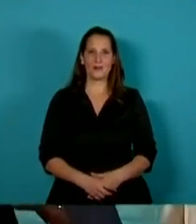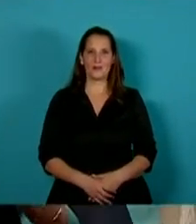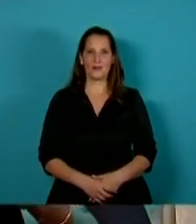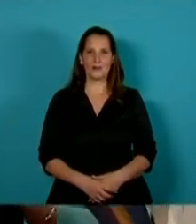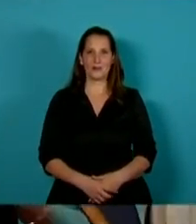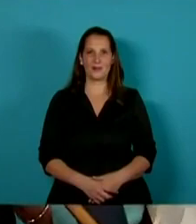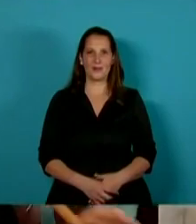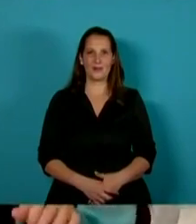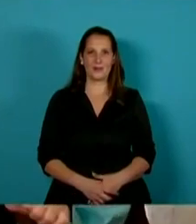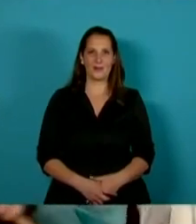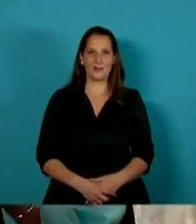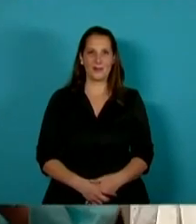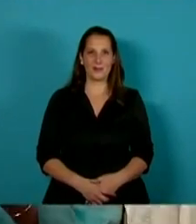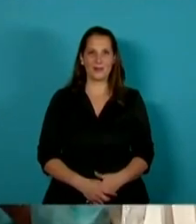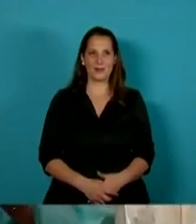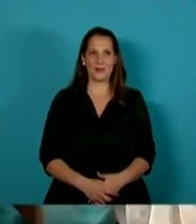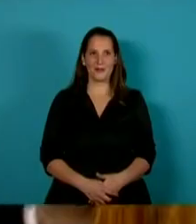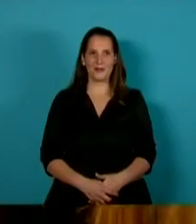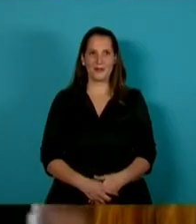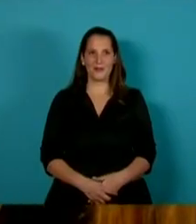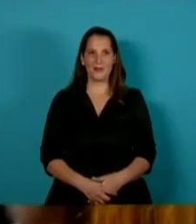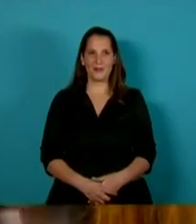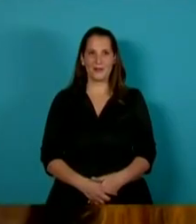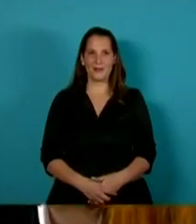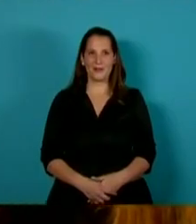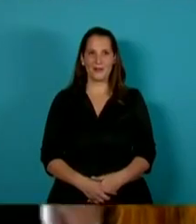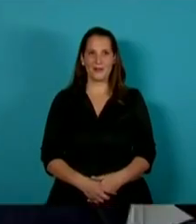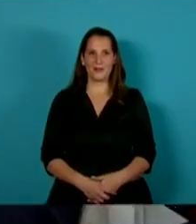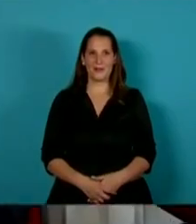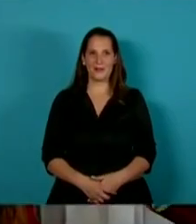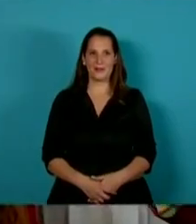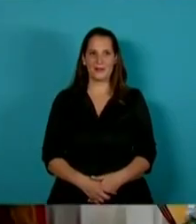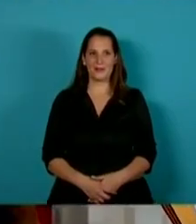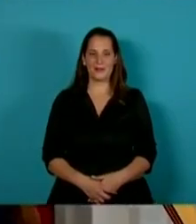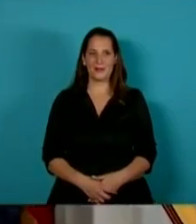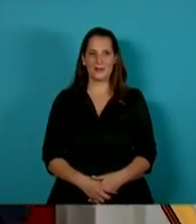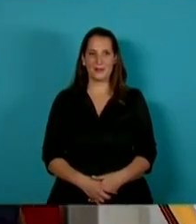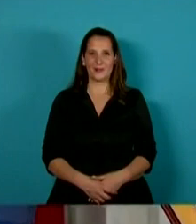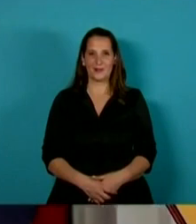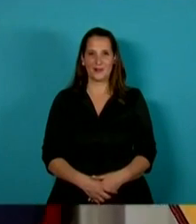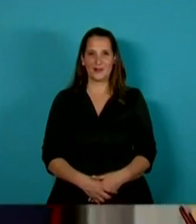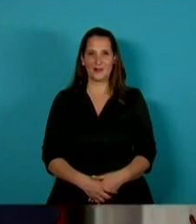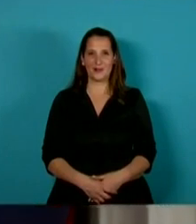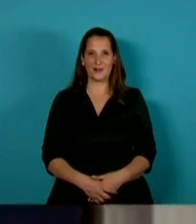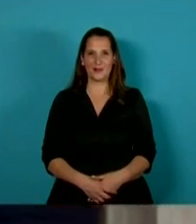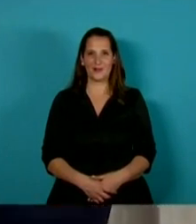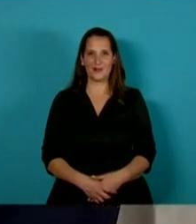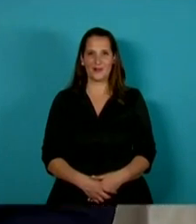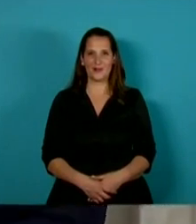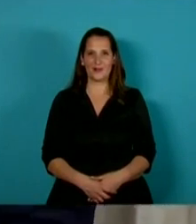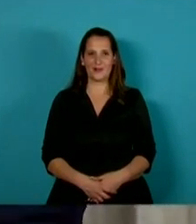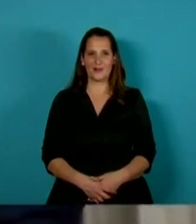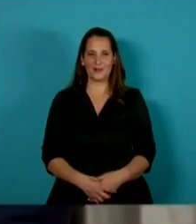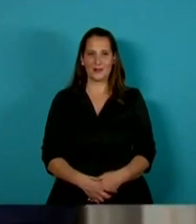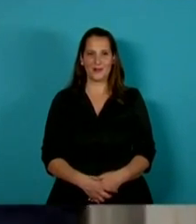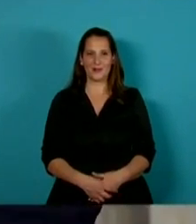investi ce mardi à la tête de l'Argentine. Après avoir prêté serment devant le Parlement, Alberto Fernandez a promis de remettre son pays sur pied après plus d